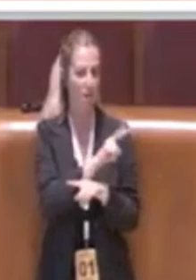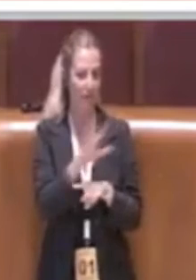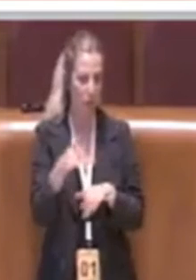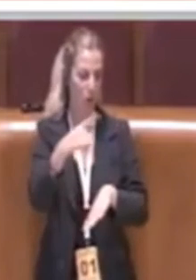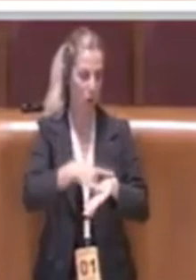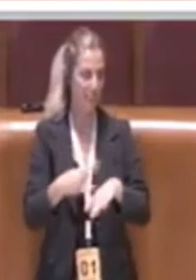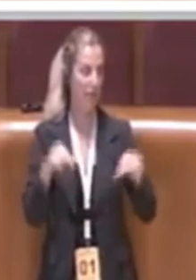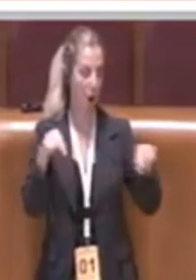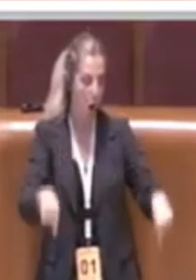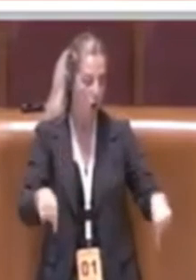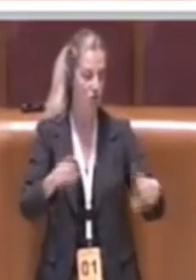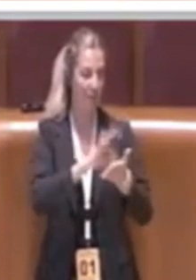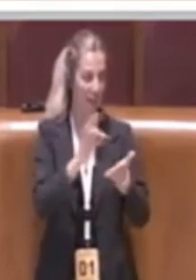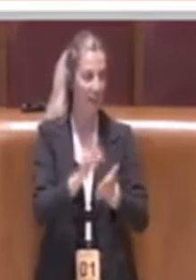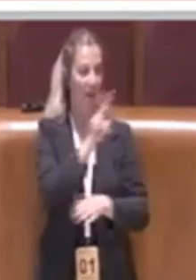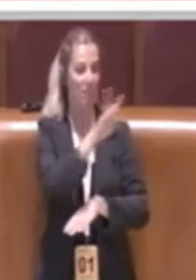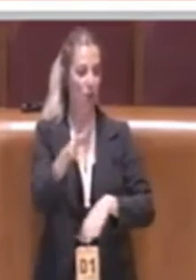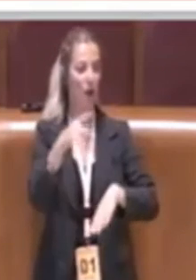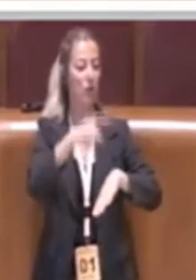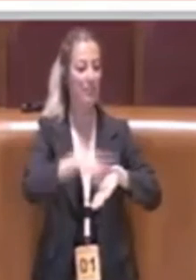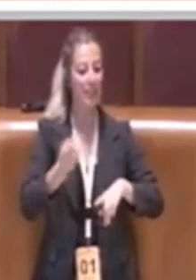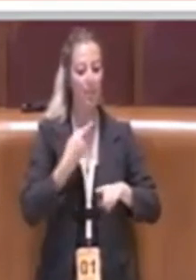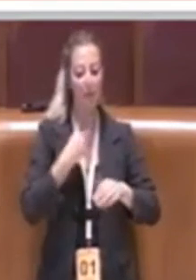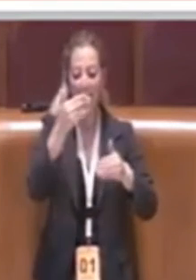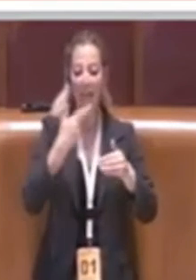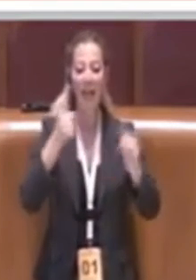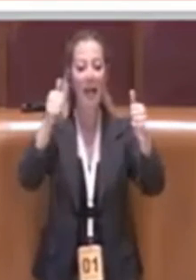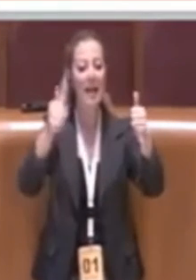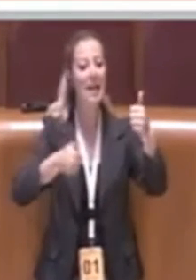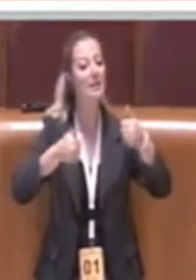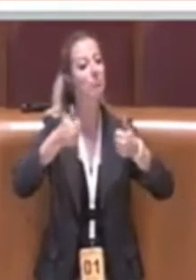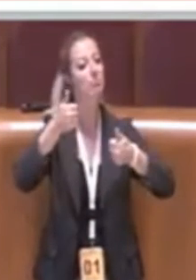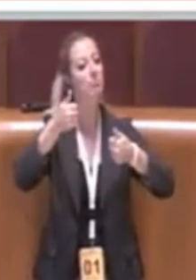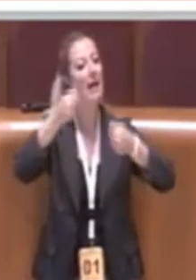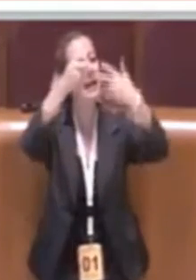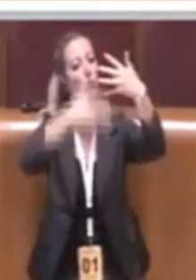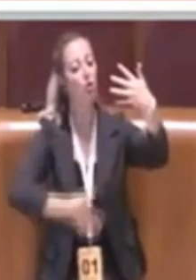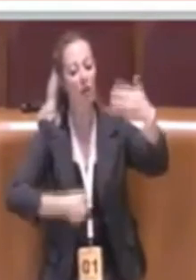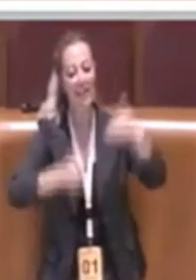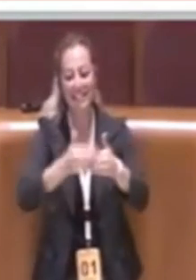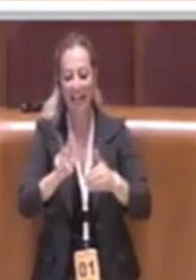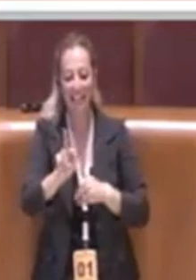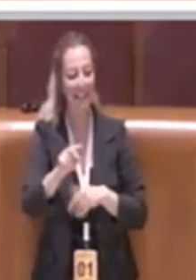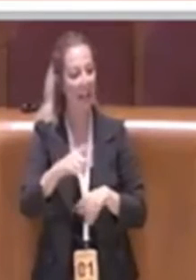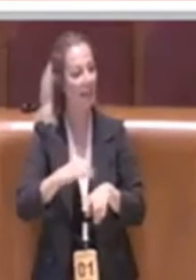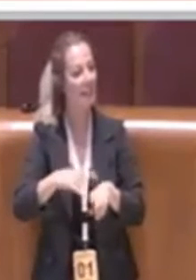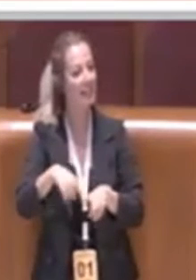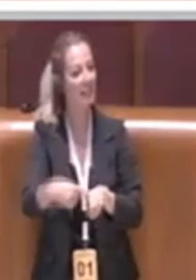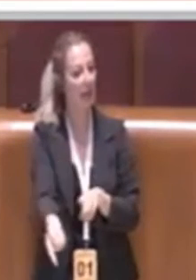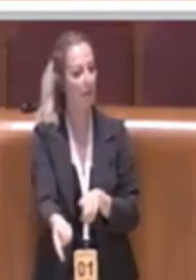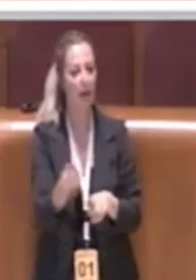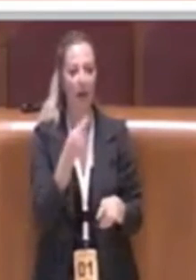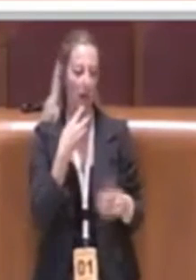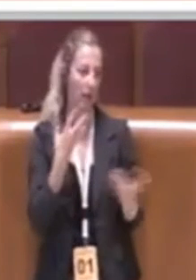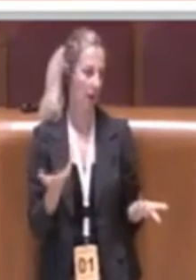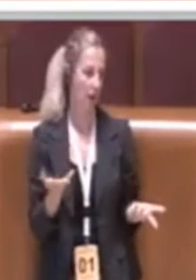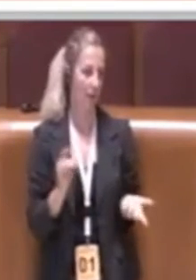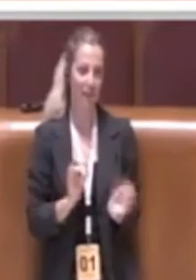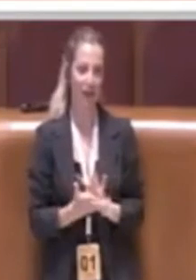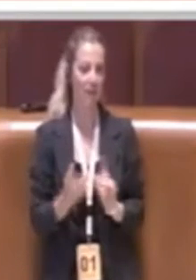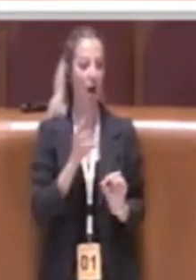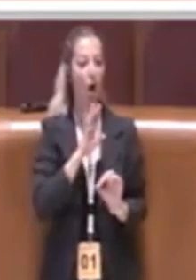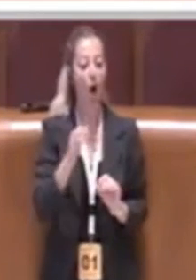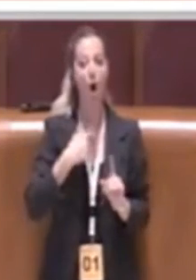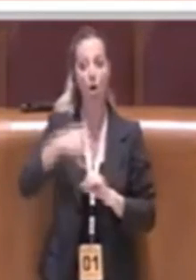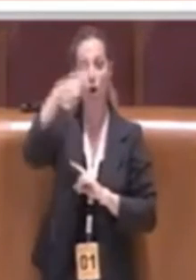settembre. Le graduatorie scadono praticamente il 30. Allora, o qui si arriva che il